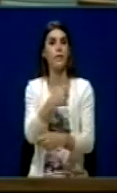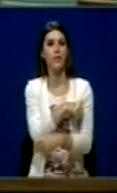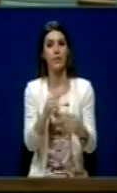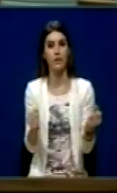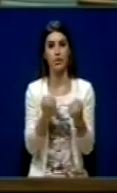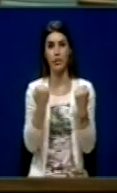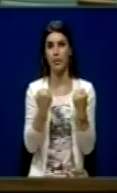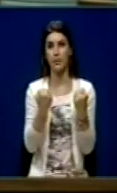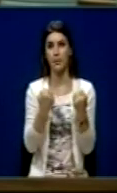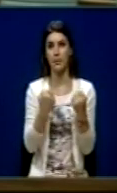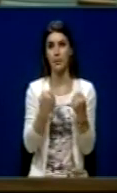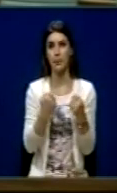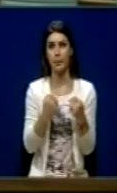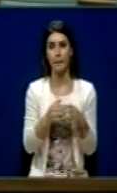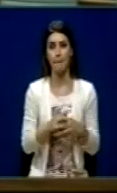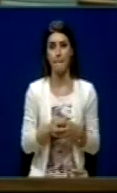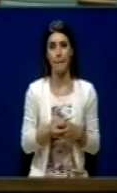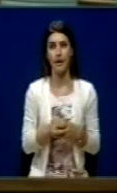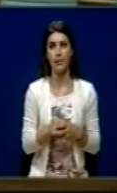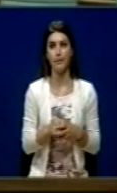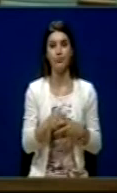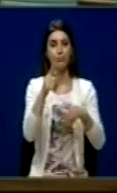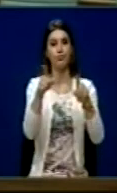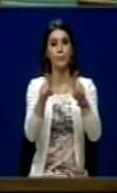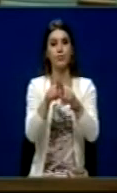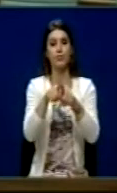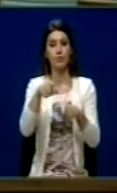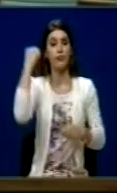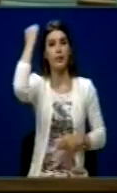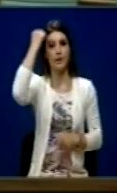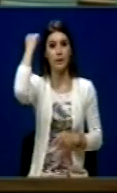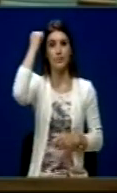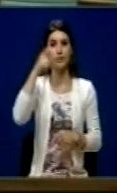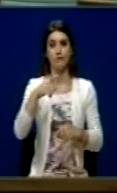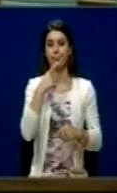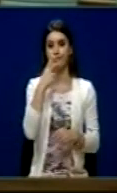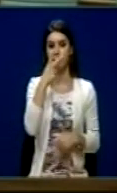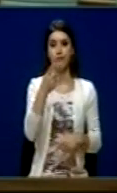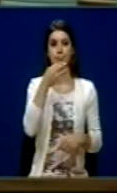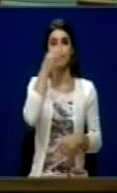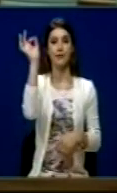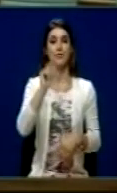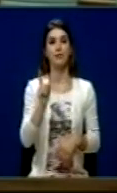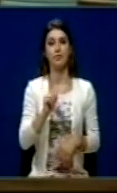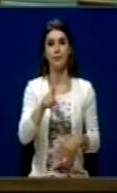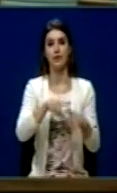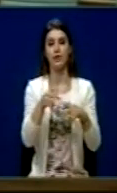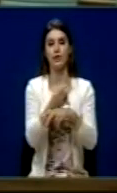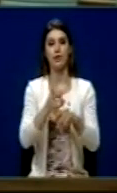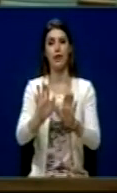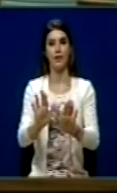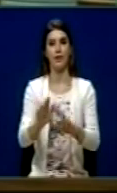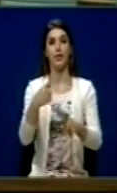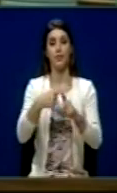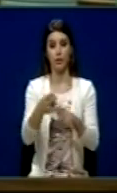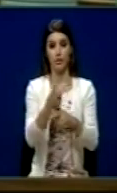me këto marveshë që për e bëjmë. Pra të gjitha këto e bëjmë Kosovë një vend të pa denjë për vete, e kur është në